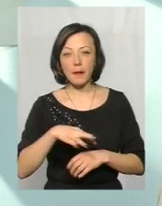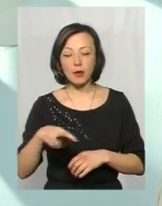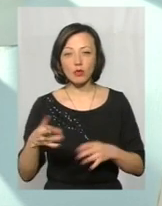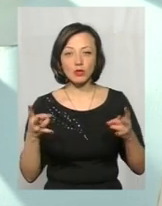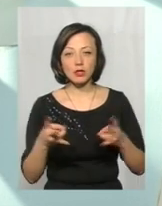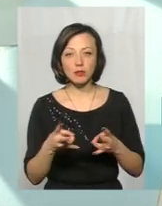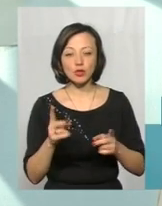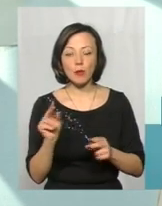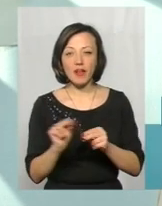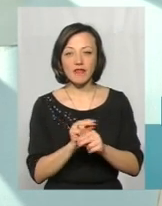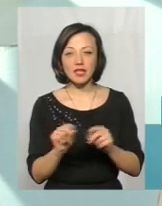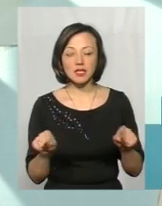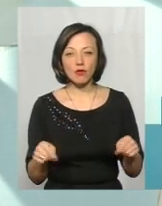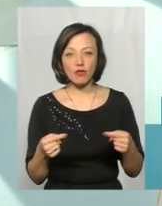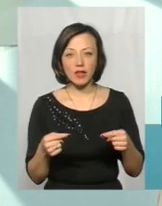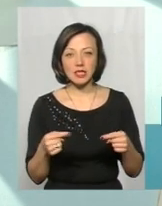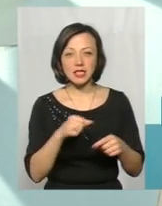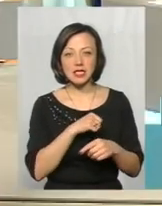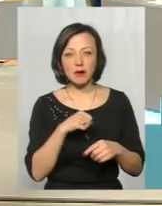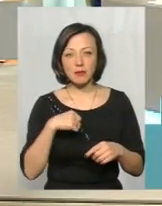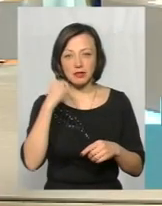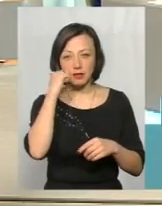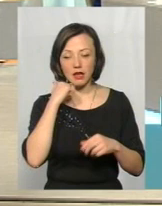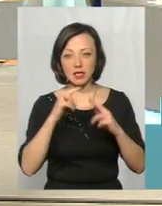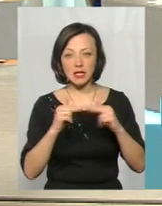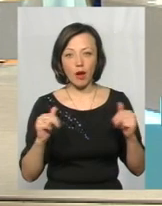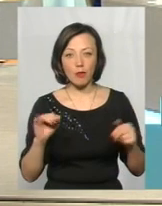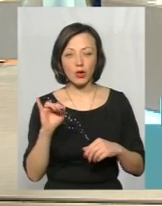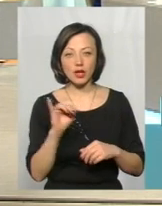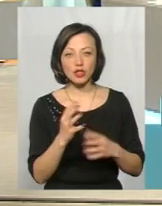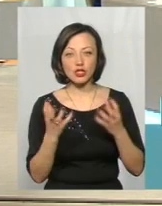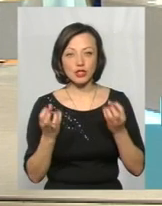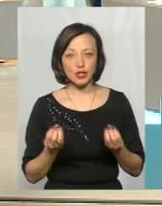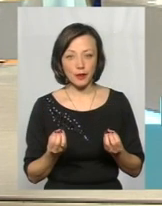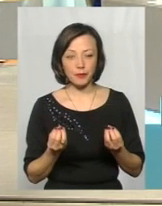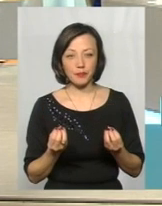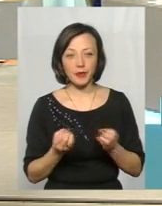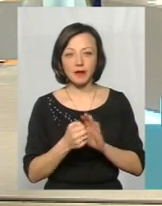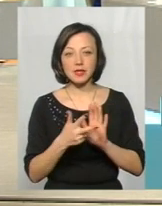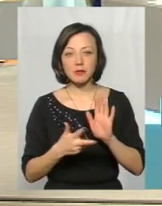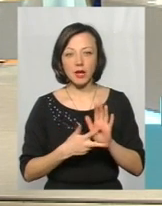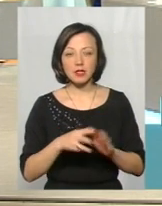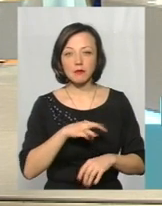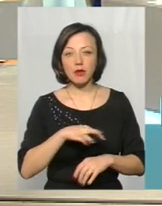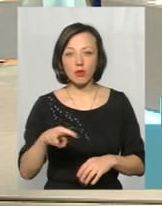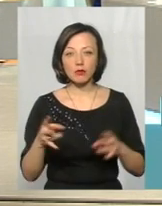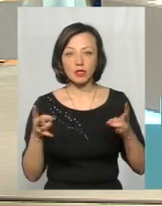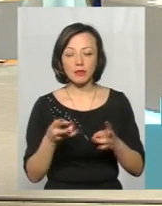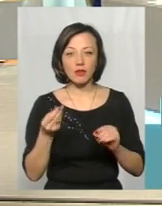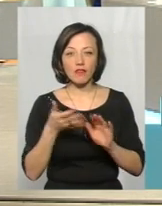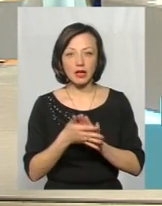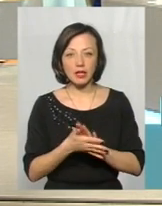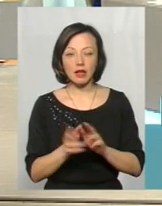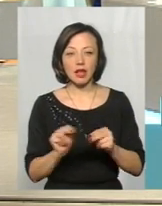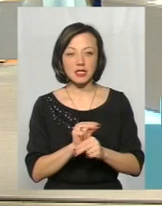потрібно, щоб відреставрувати самий старий замок. І ще 18 мільйонів потрібно витратити на